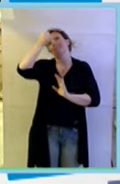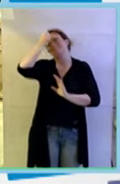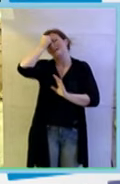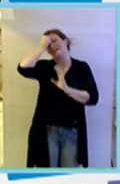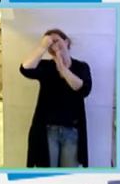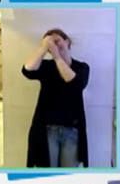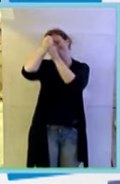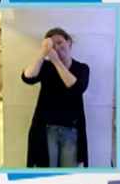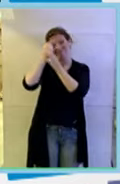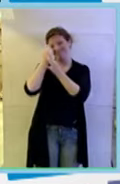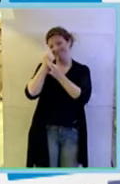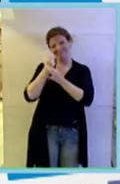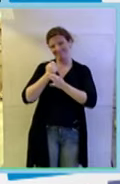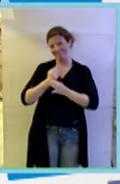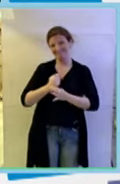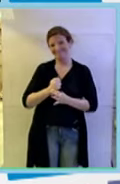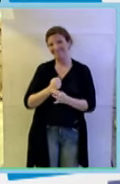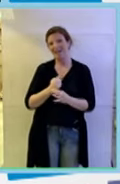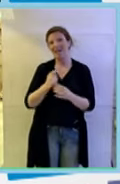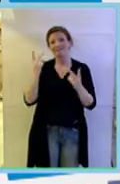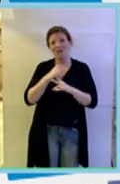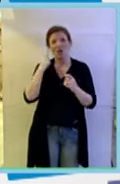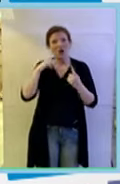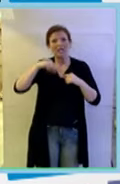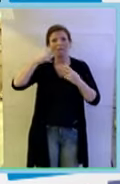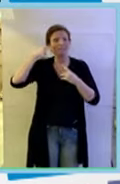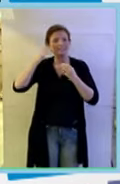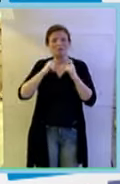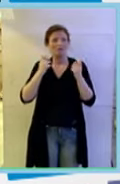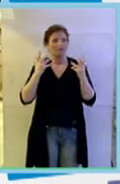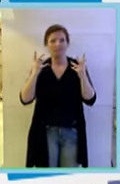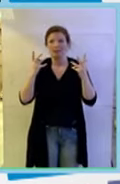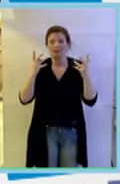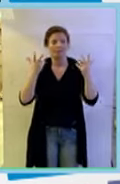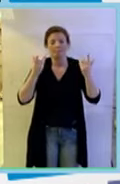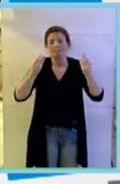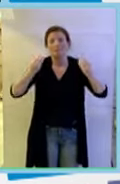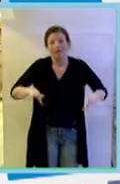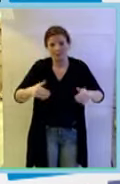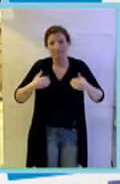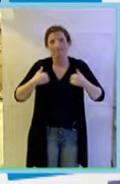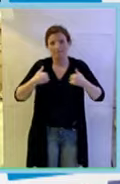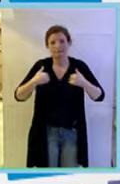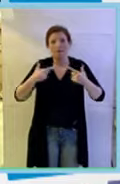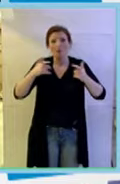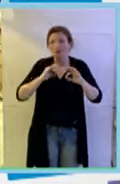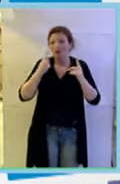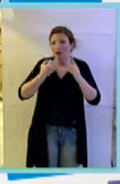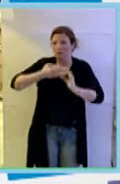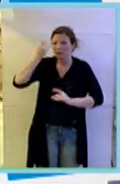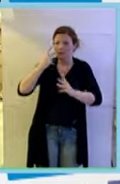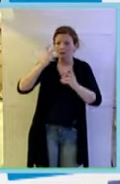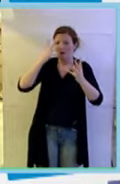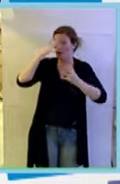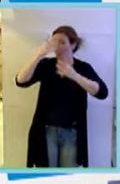parola troppo grande mi sento assolutamente smarrita perché poi mi sono trovata in questo diciamo confusione totale